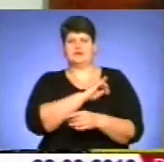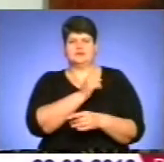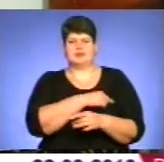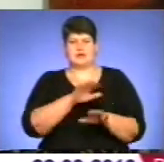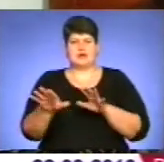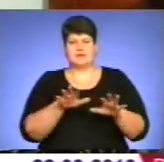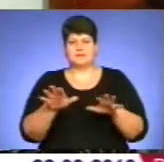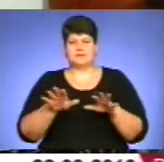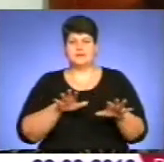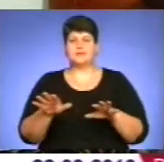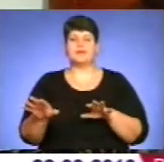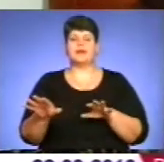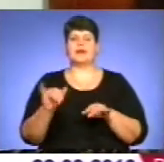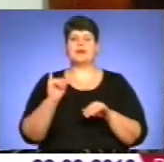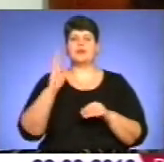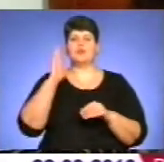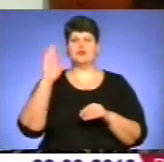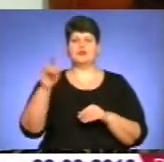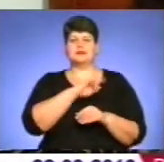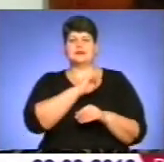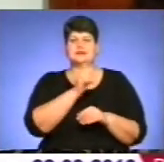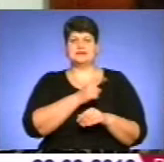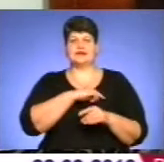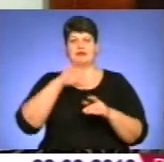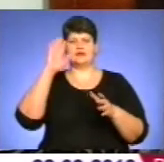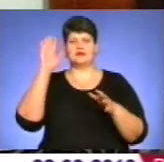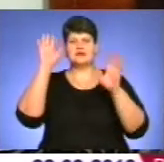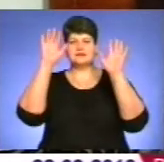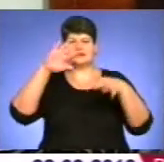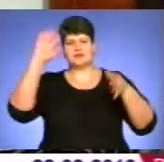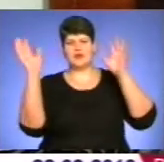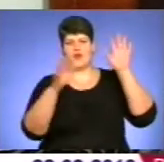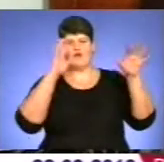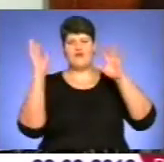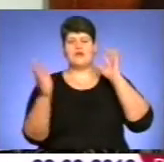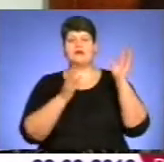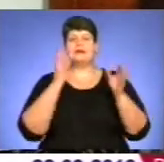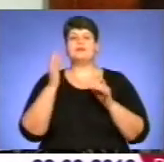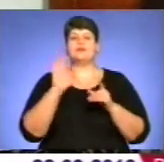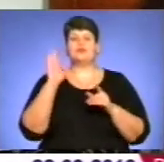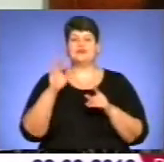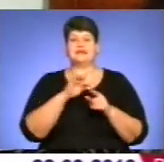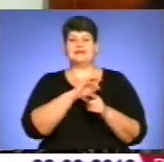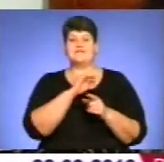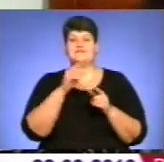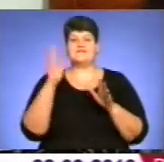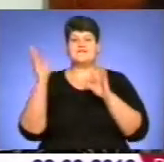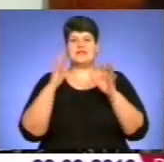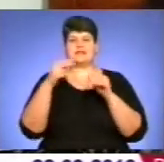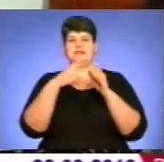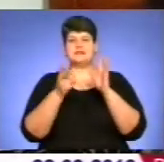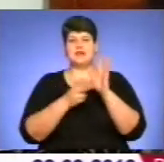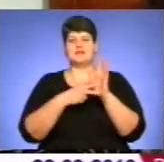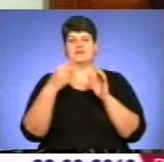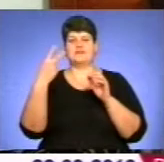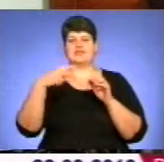ожеледиця і поселюватимуться снігові замети, утворюватимуться хортовини. Поривчастий вітер 17-22